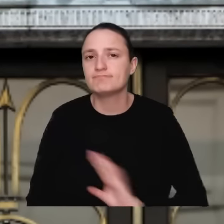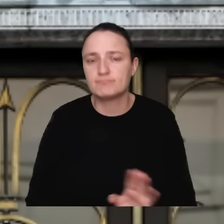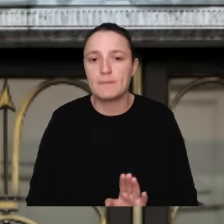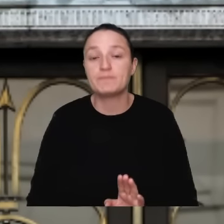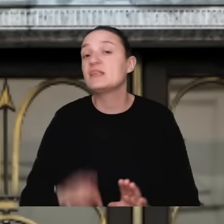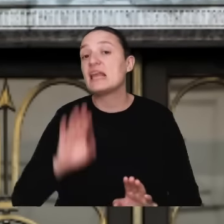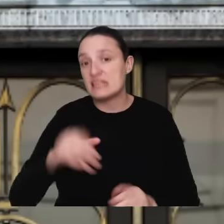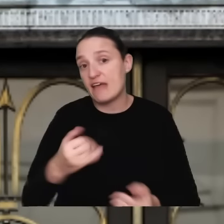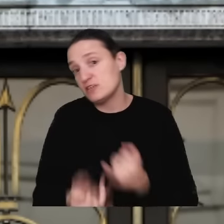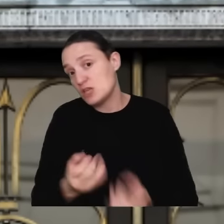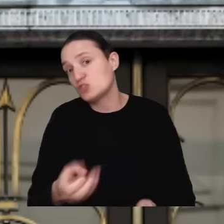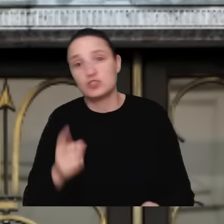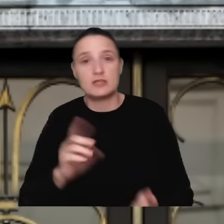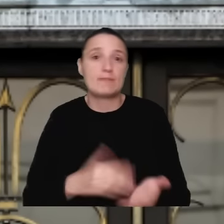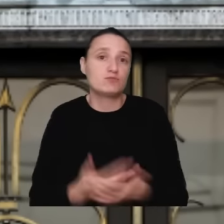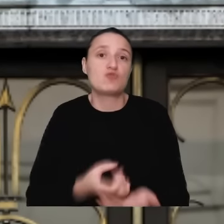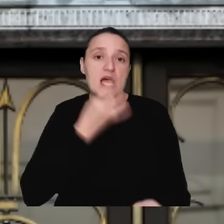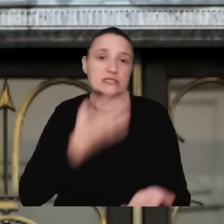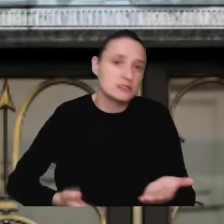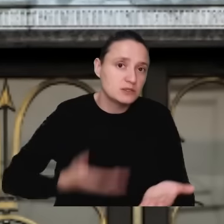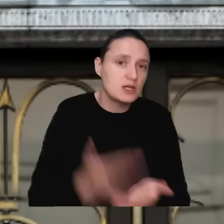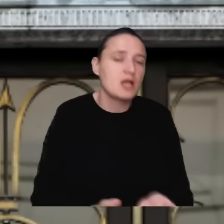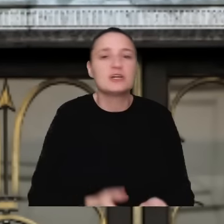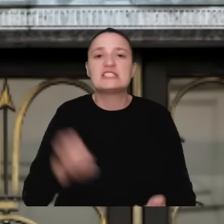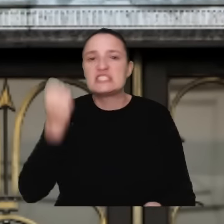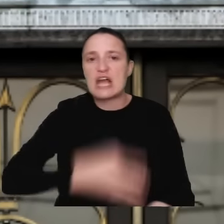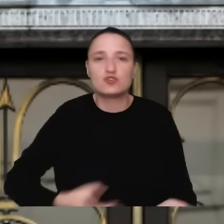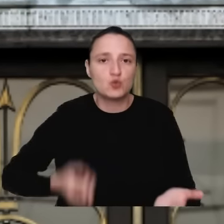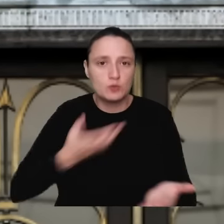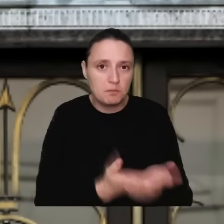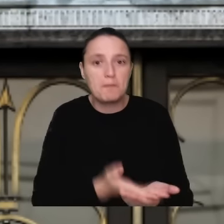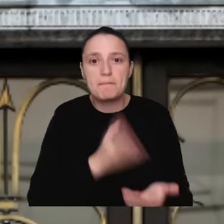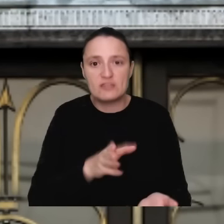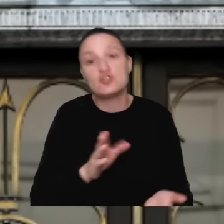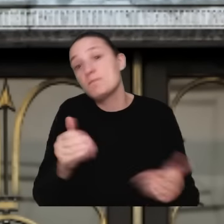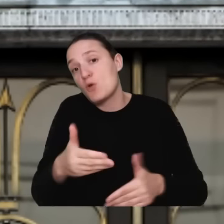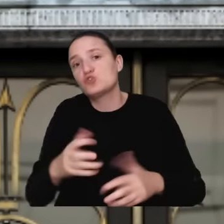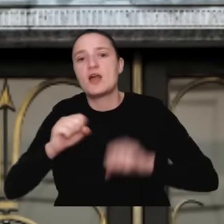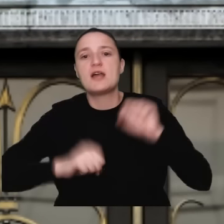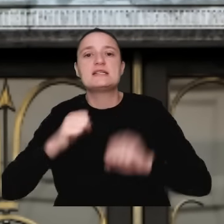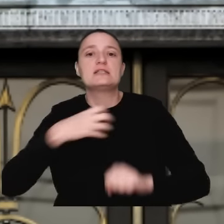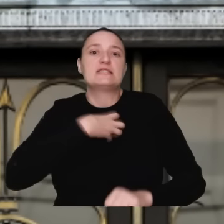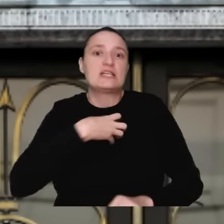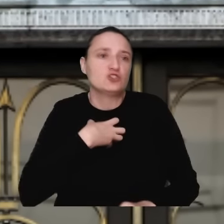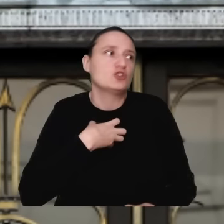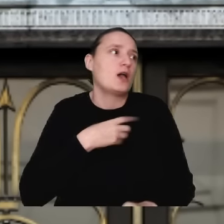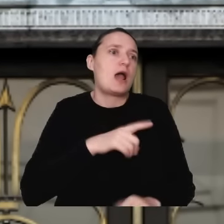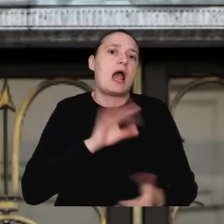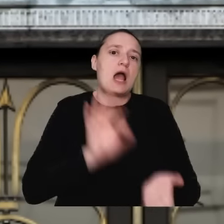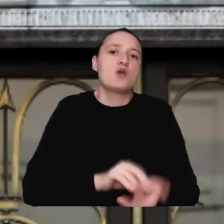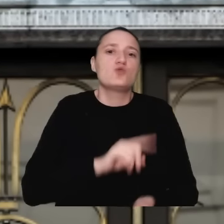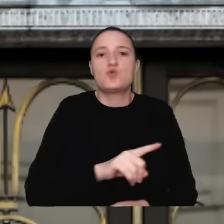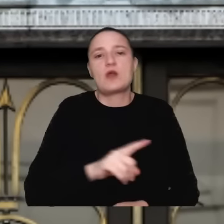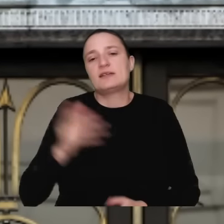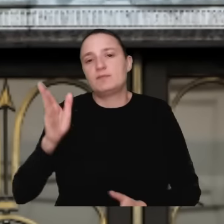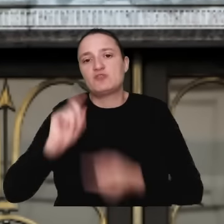postawienie zarzutów, bo nigdy nie wiemy, czy nie trafi się jakiś rozgrzany sędzia, którego gdzieś lokują z